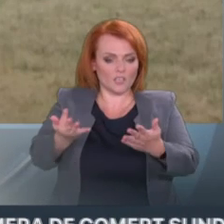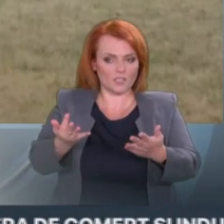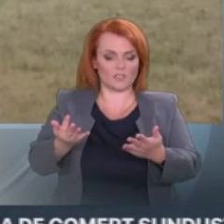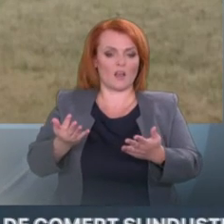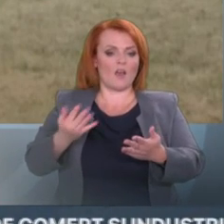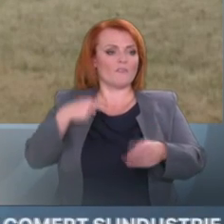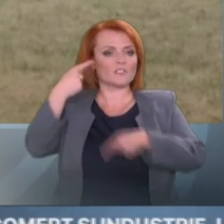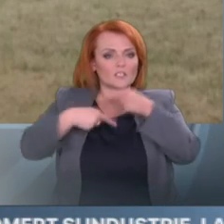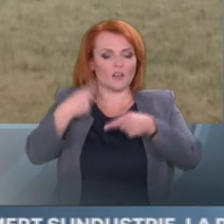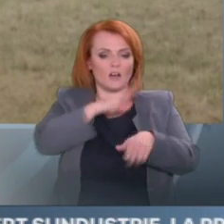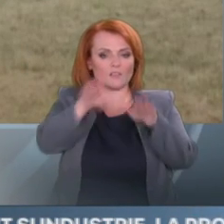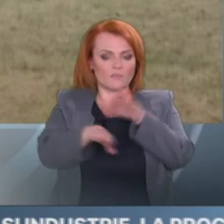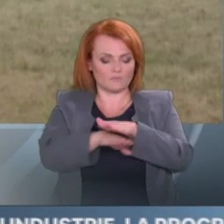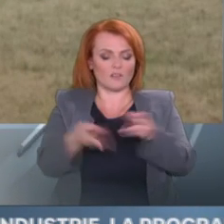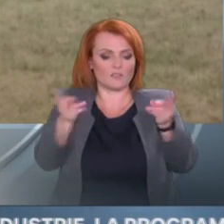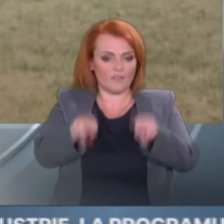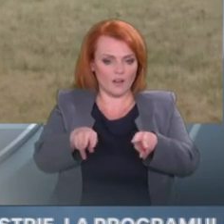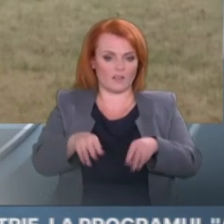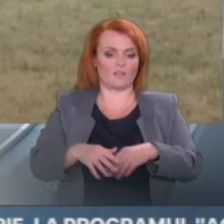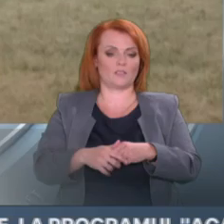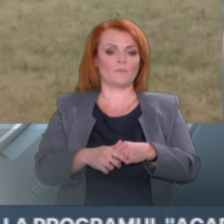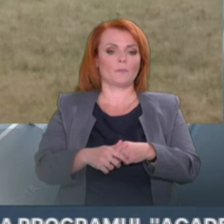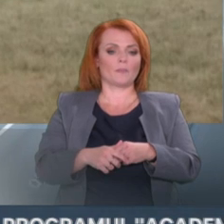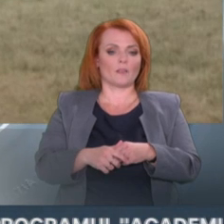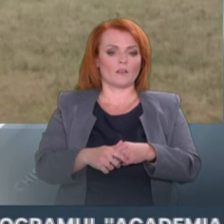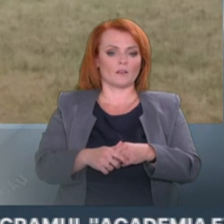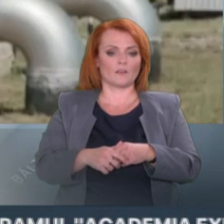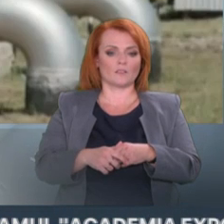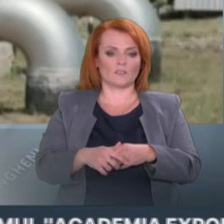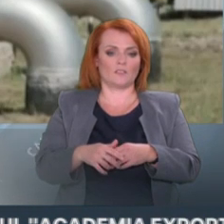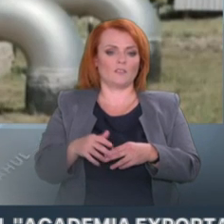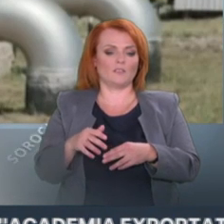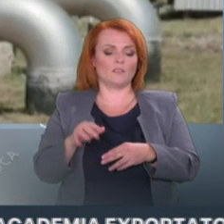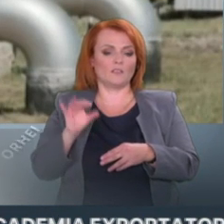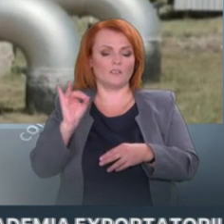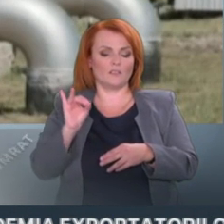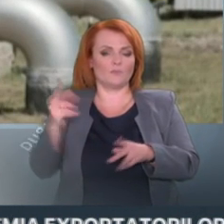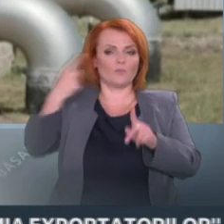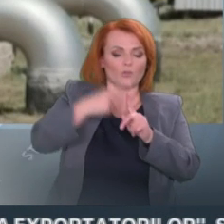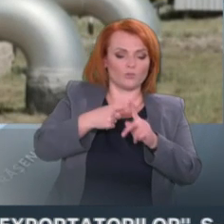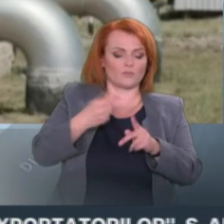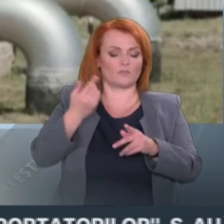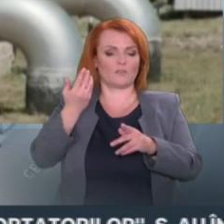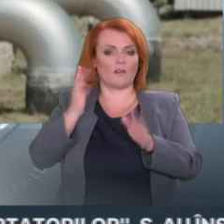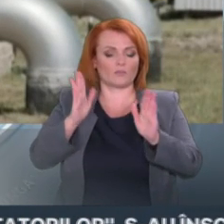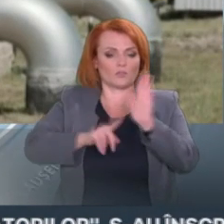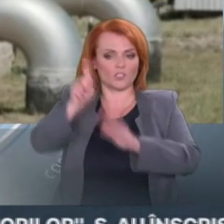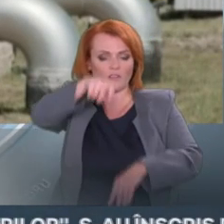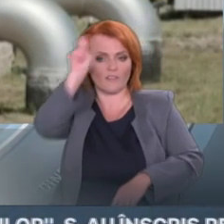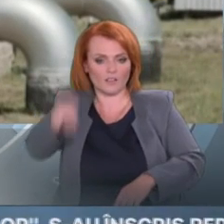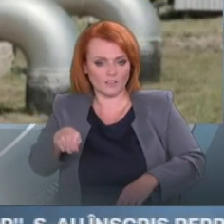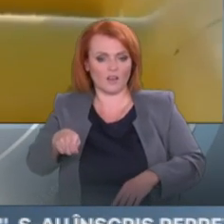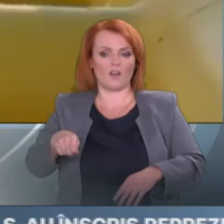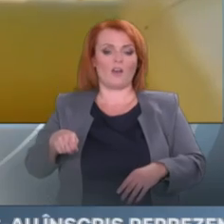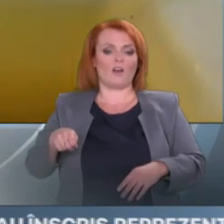îndiosebă acum în perioada această în care pe fundalul acesta negativ creat de război din Ucraina, vedeam că Kremlinul ne pune